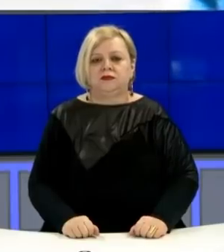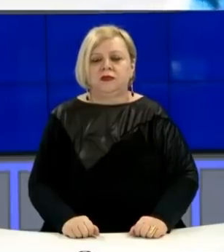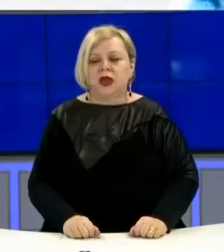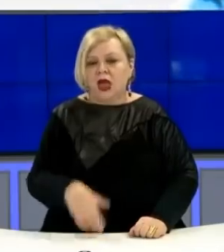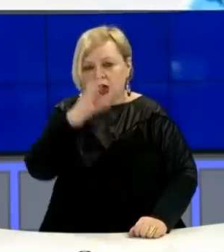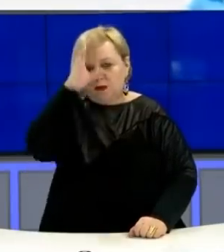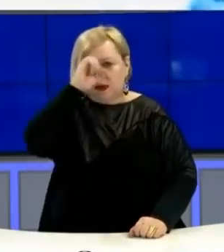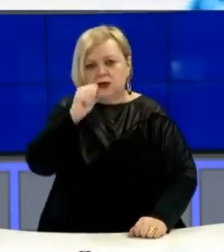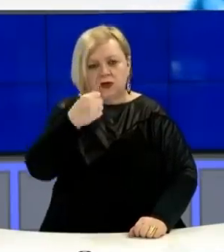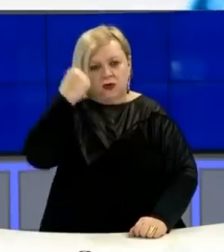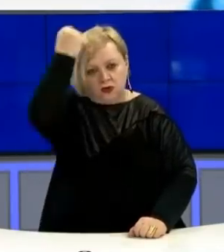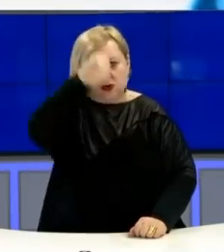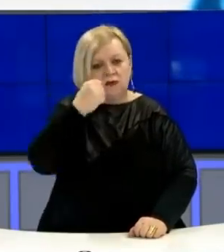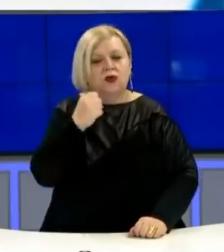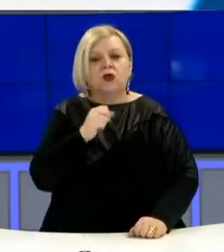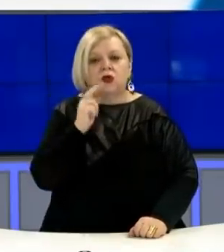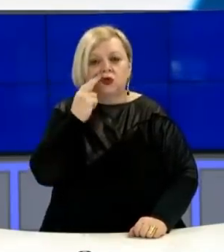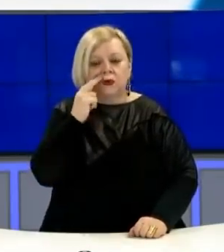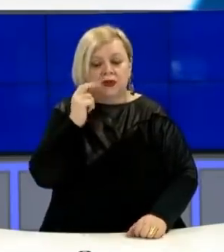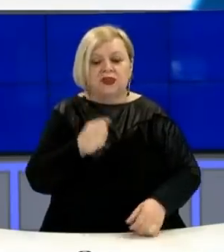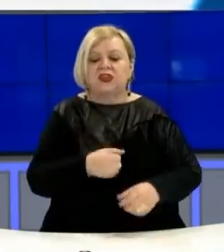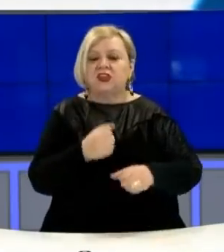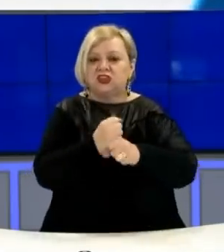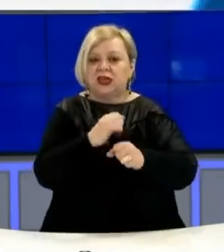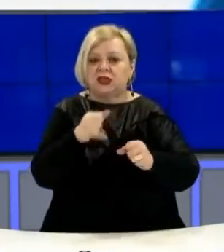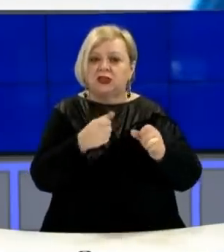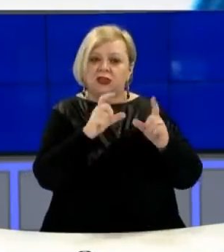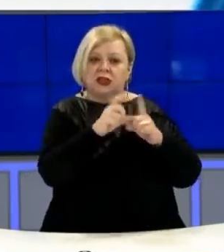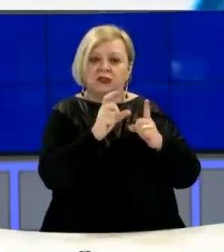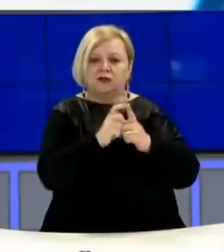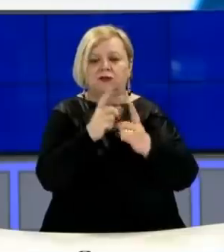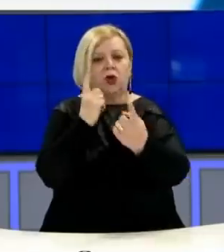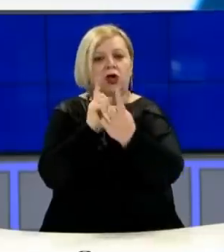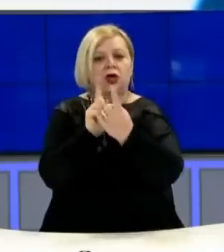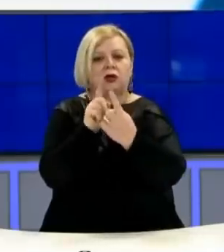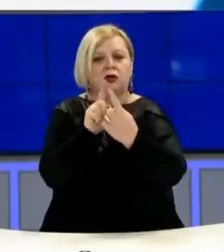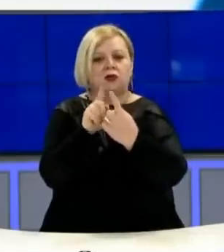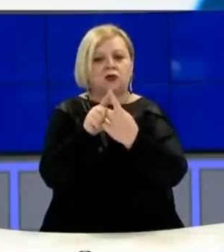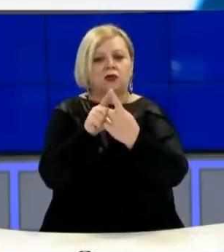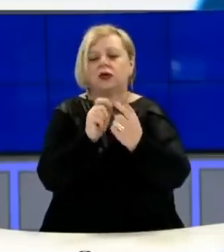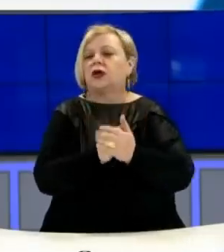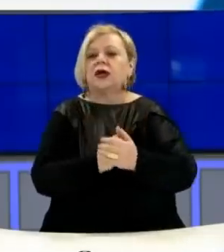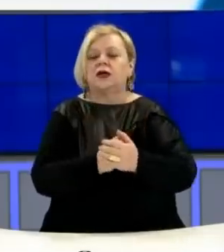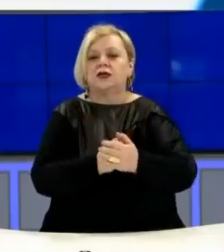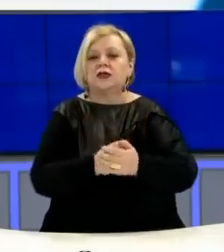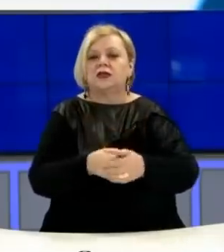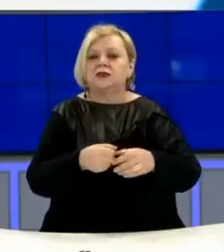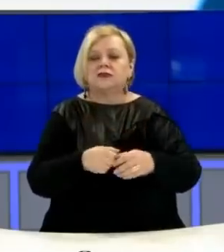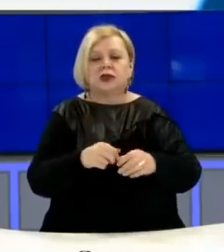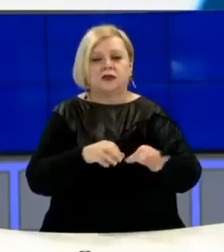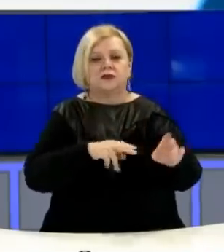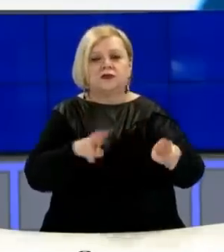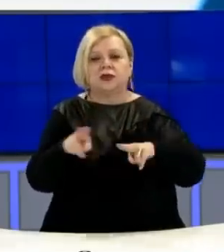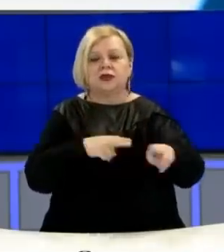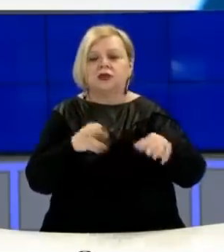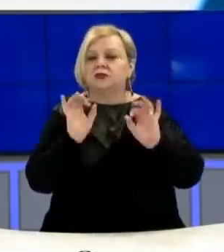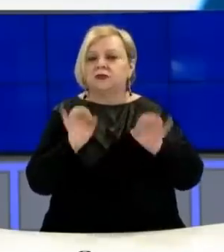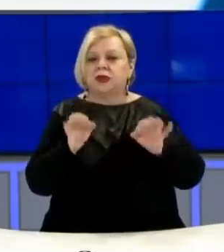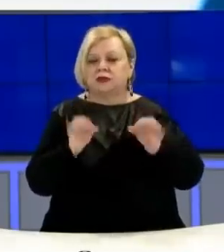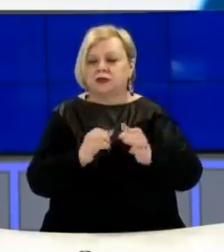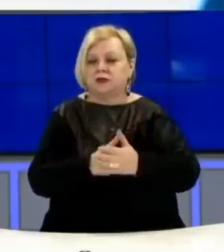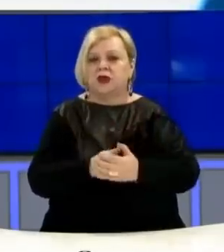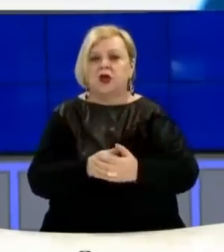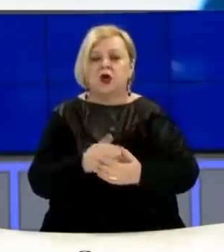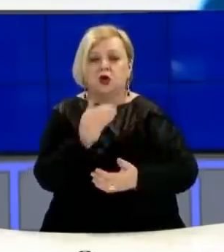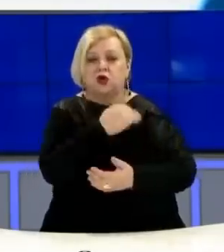Ambasadori Kosovës në Shqip, Gjergj Deda i është kontaktuar nga speciale. Deda i ka shkruar në Facebook se është telefonuar nga speciale dhe